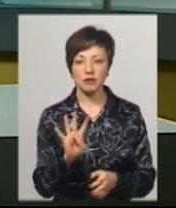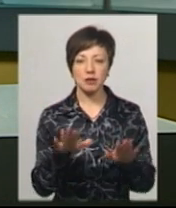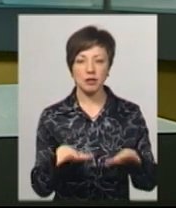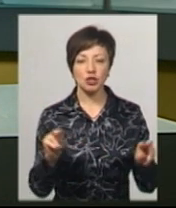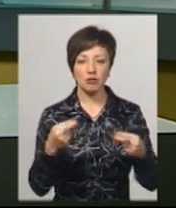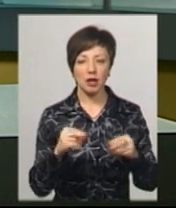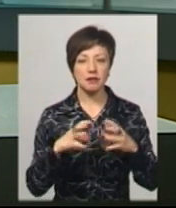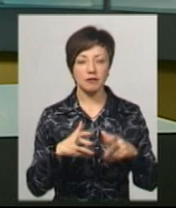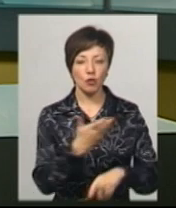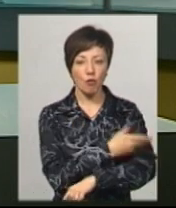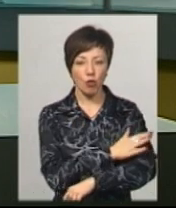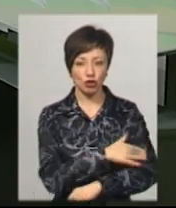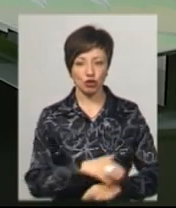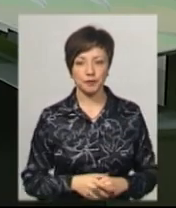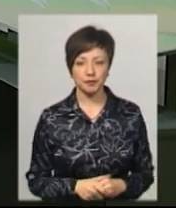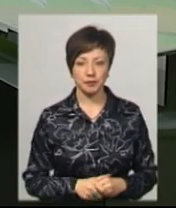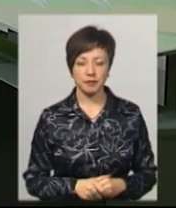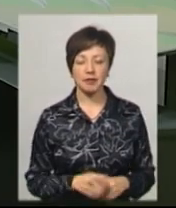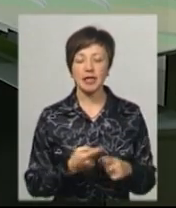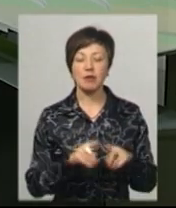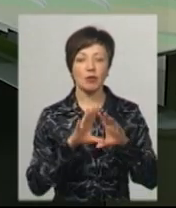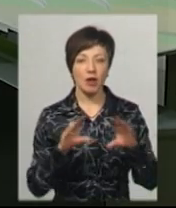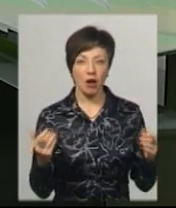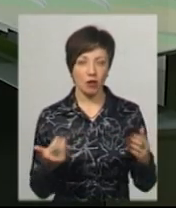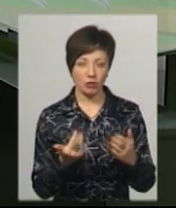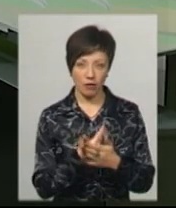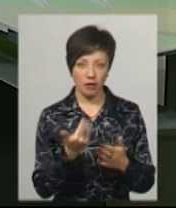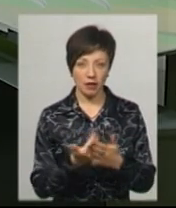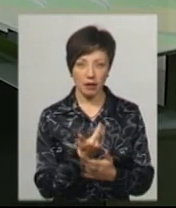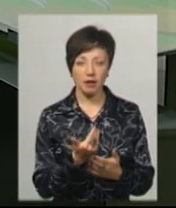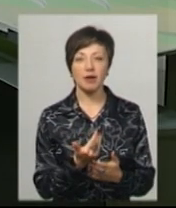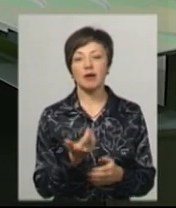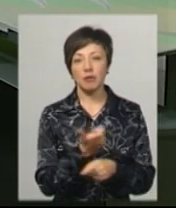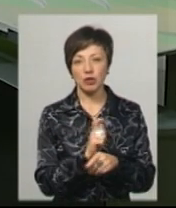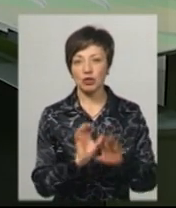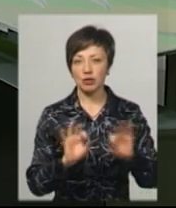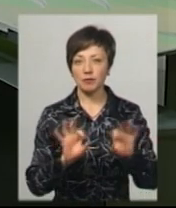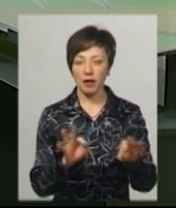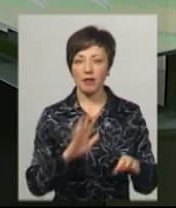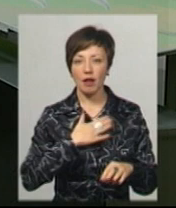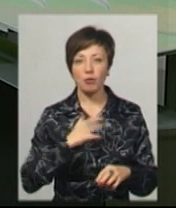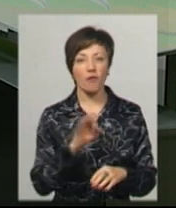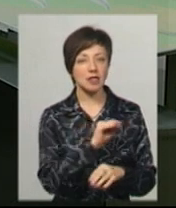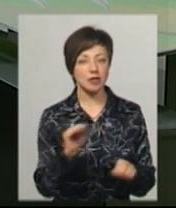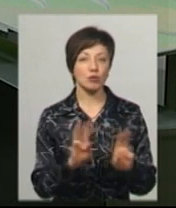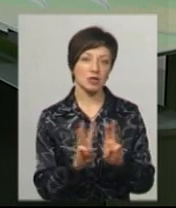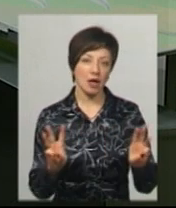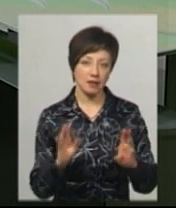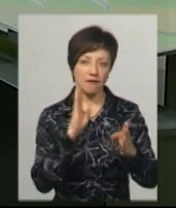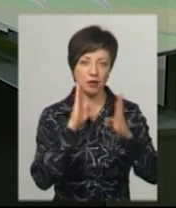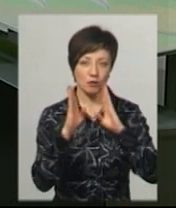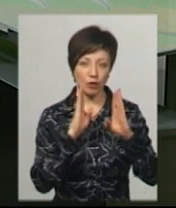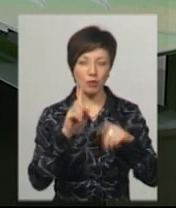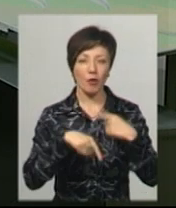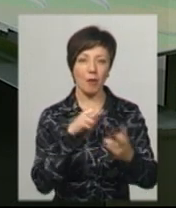чемпіонаті світу у Польщі. Остані інформація цього випуску. Більше новин дивіться на нашому офіційному сайті та на сторінці у